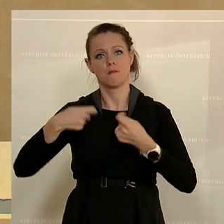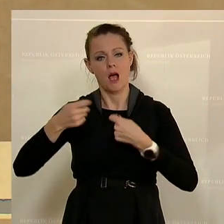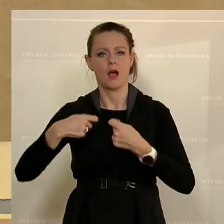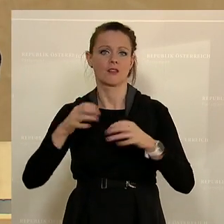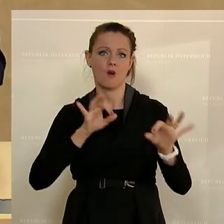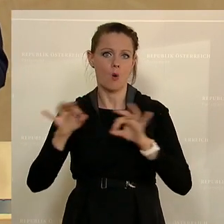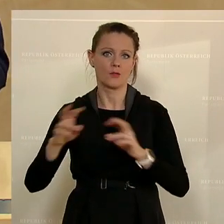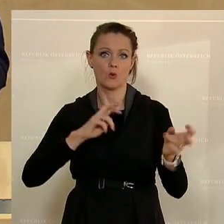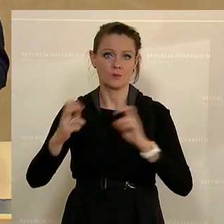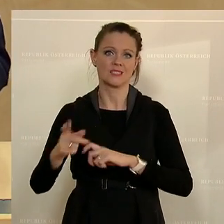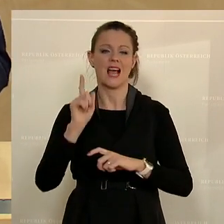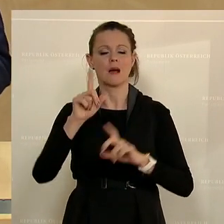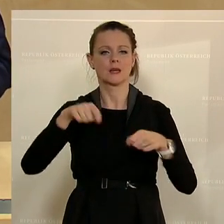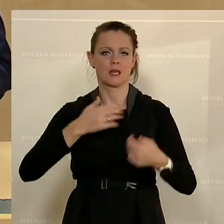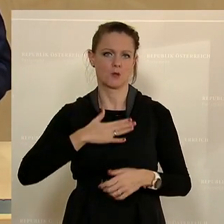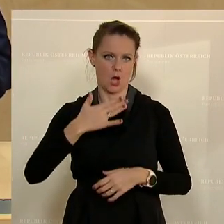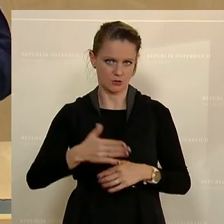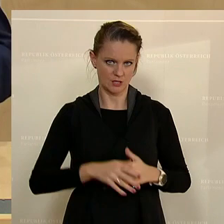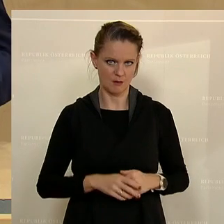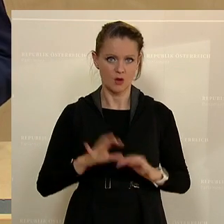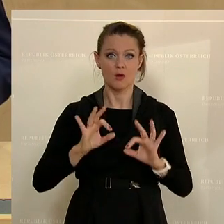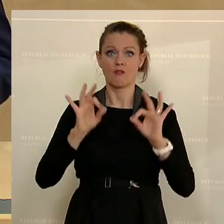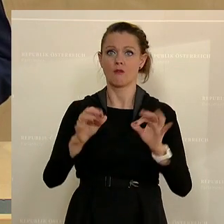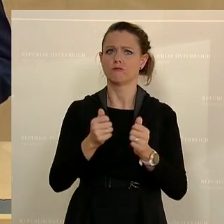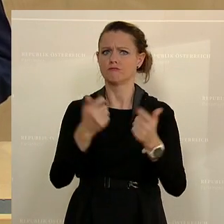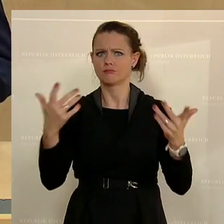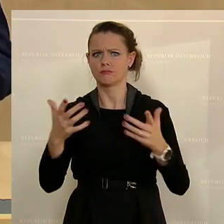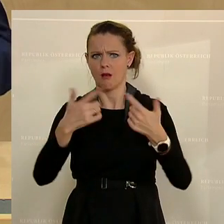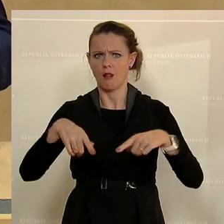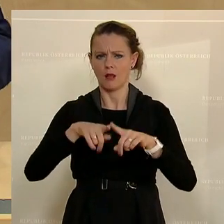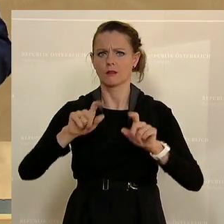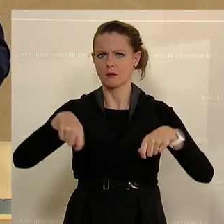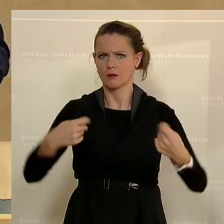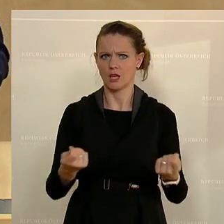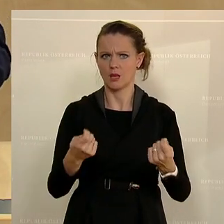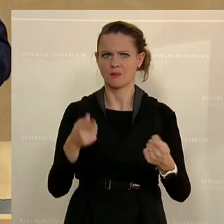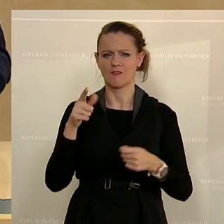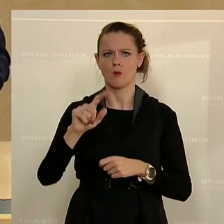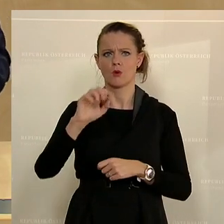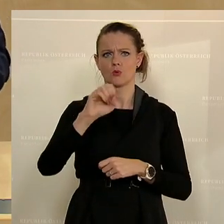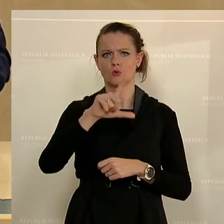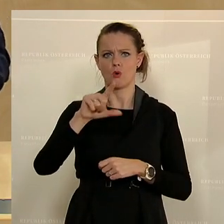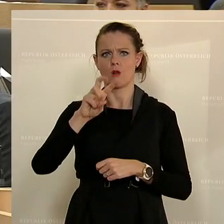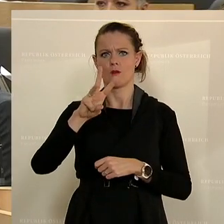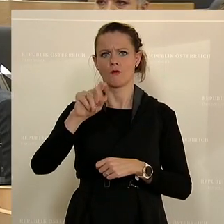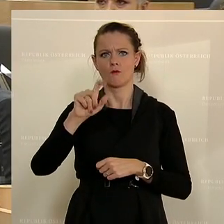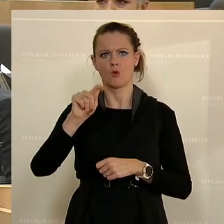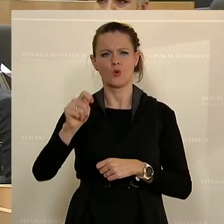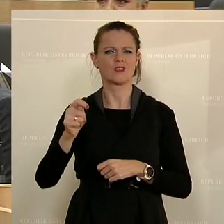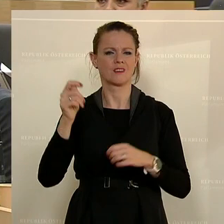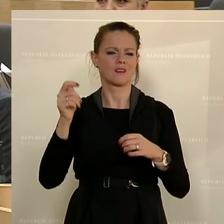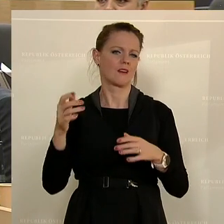gibt gravierende Ausnahmen. Ausnahmen für viele Länder, die diese Tollwutimpfung nicht brauchen, sondern nur eine